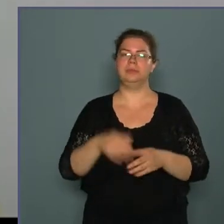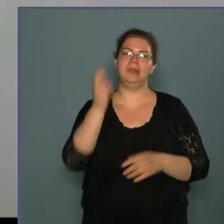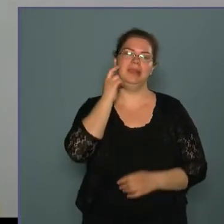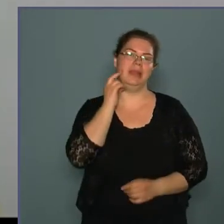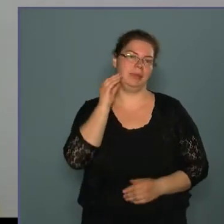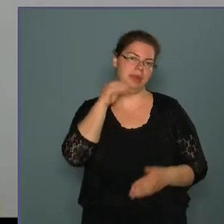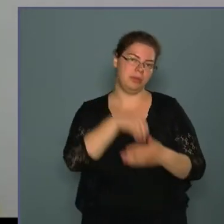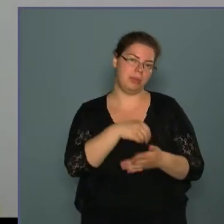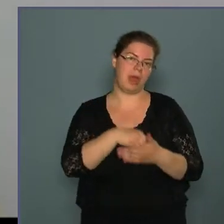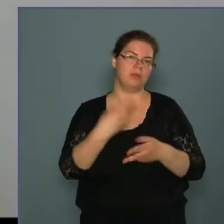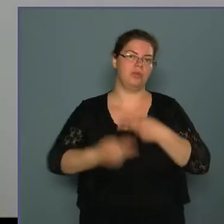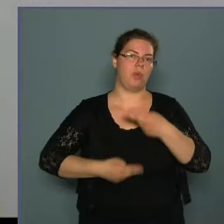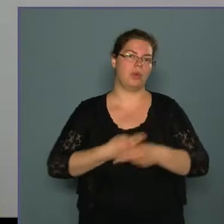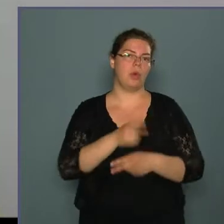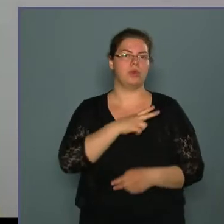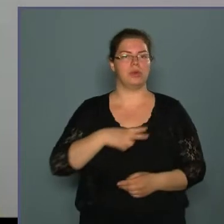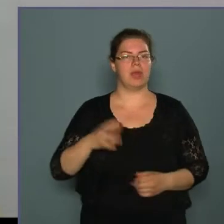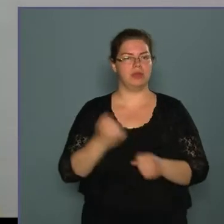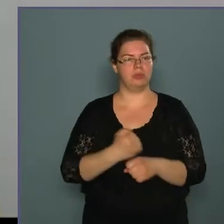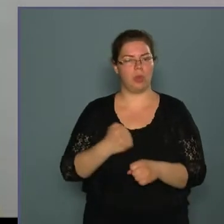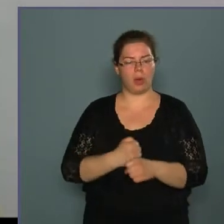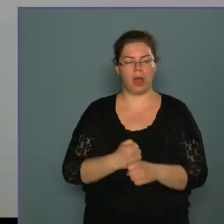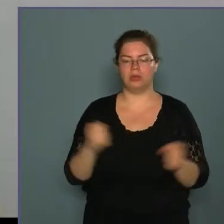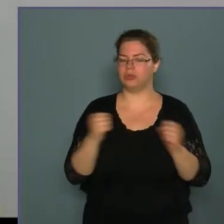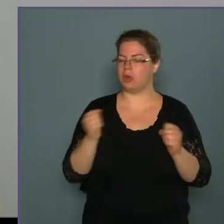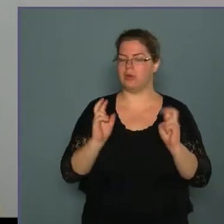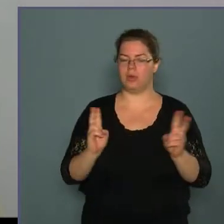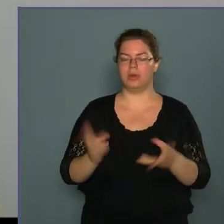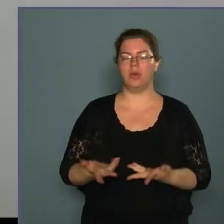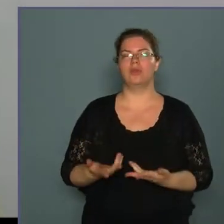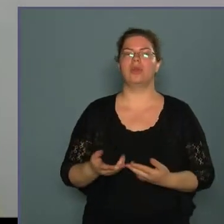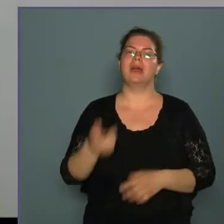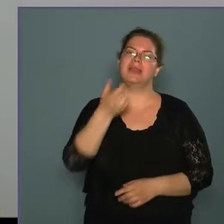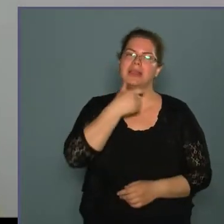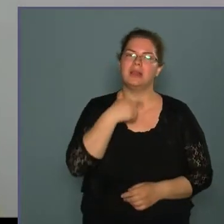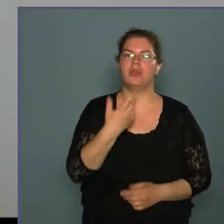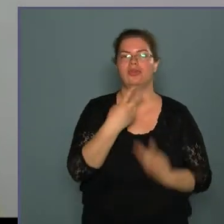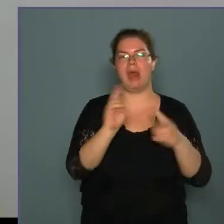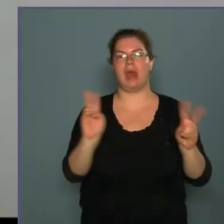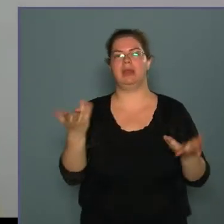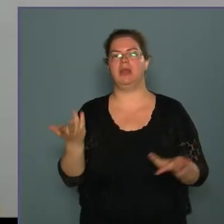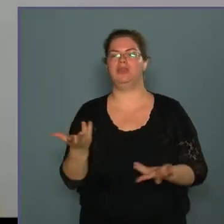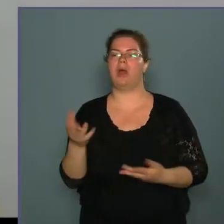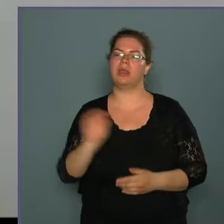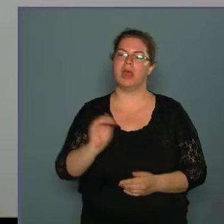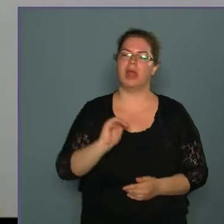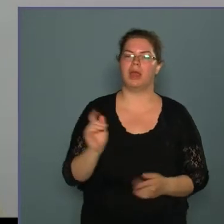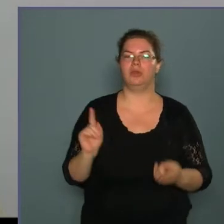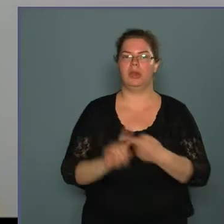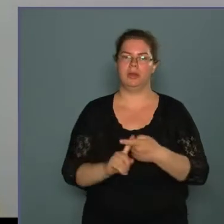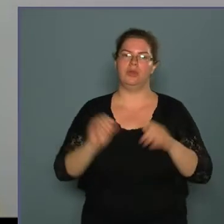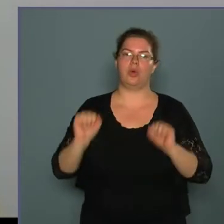intézményeinkben folyó szociális munka is nagyon fontos, mert az idős ellátásban, a gyerekek vonatkozásában is komoly munkát